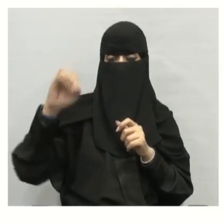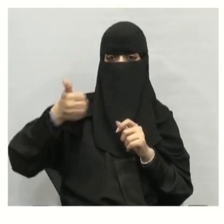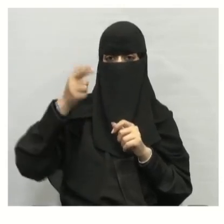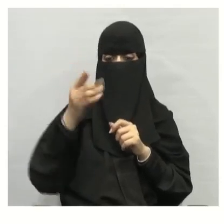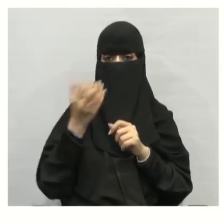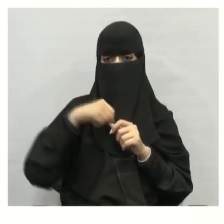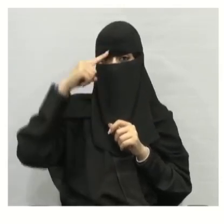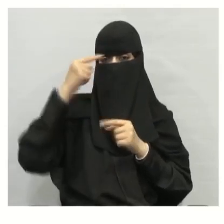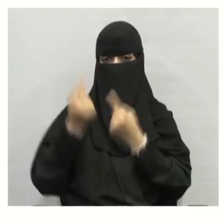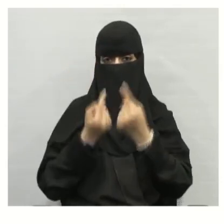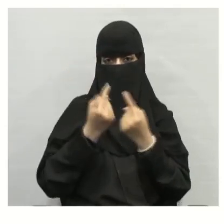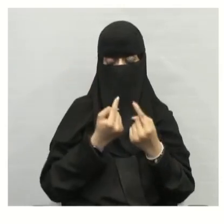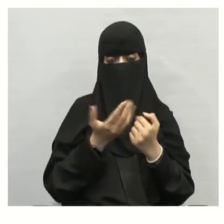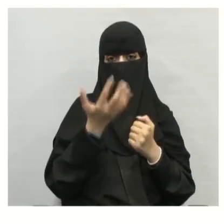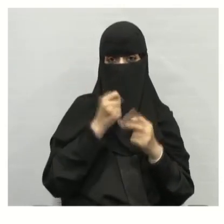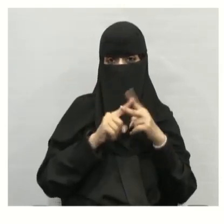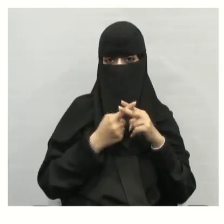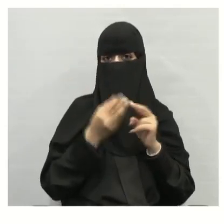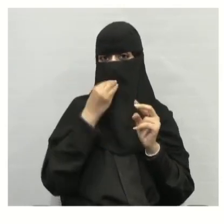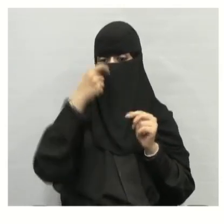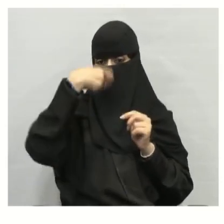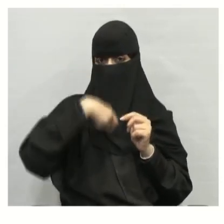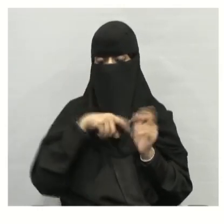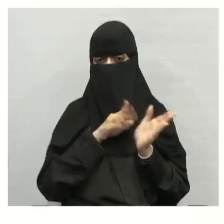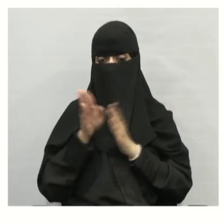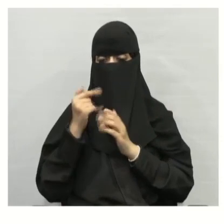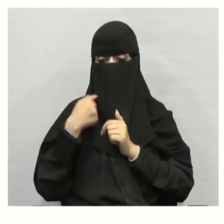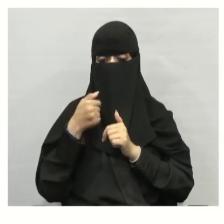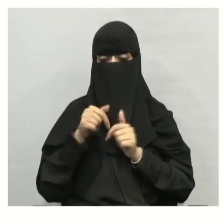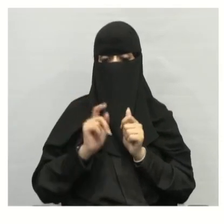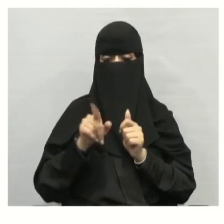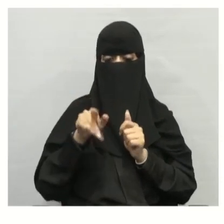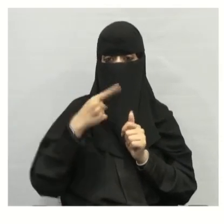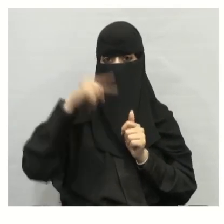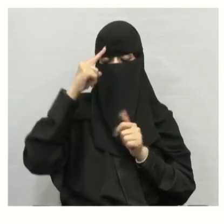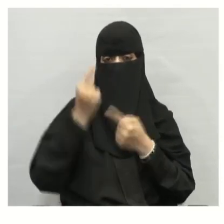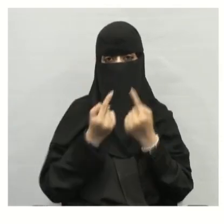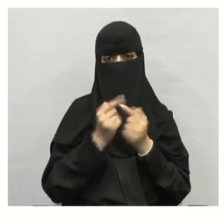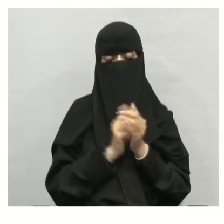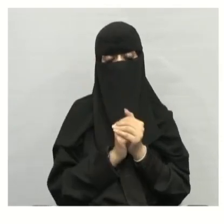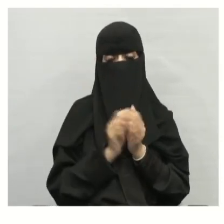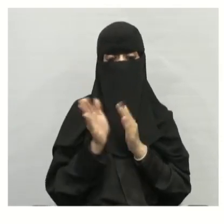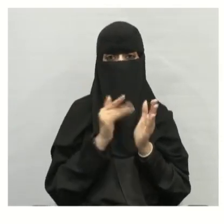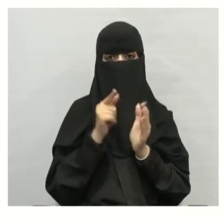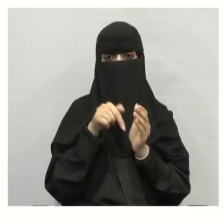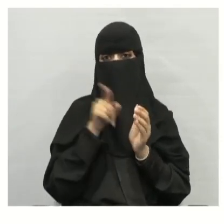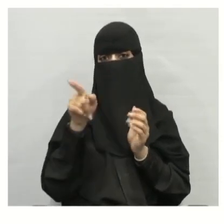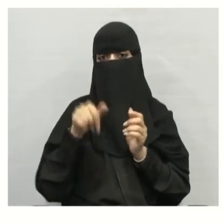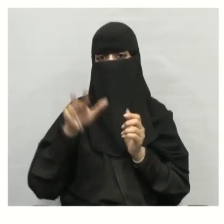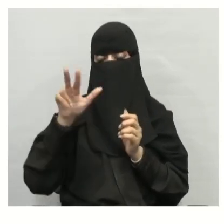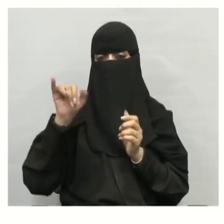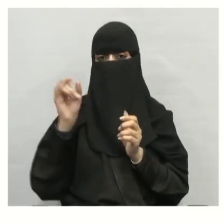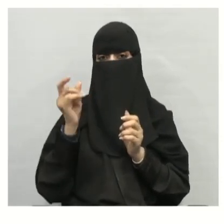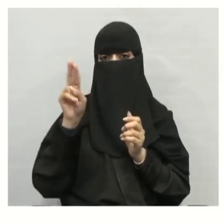بعملية البناء الضوئي تسمى المخلوقات التي تصنع غذائها بنفسها بالمنتجات إذن نعرف المنتجات